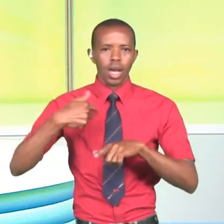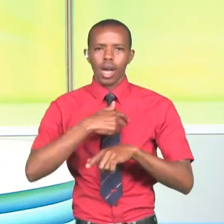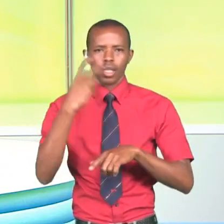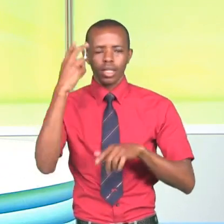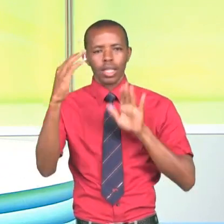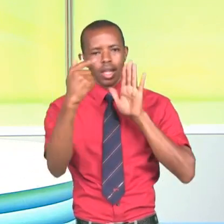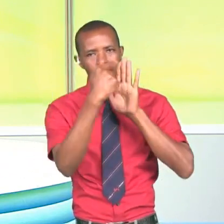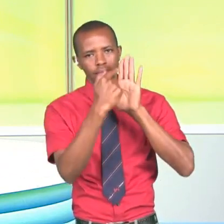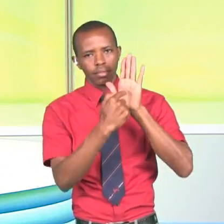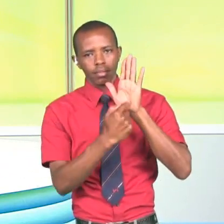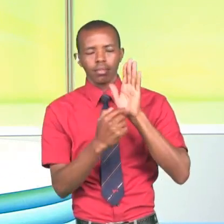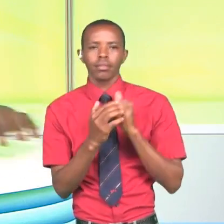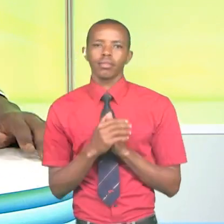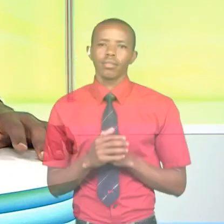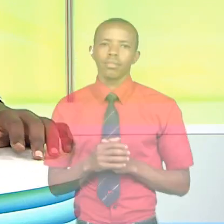Tupate video kezo